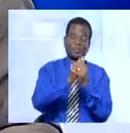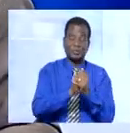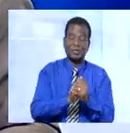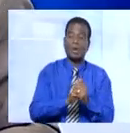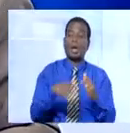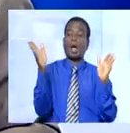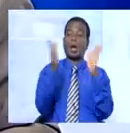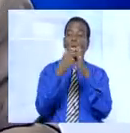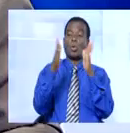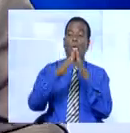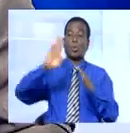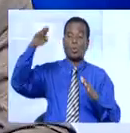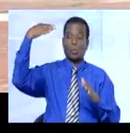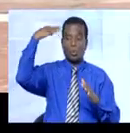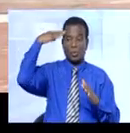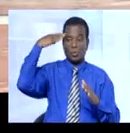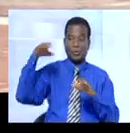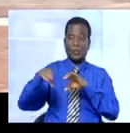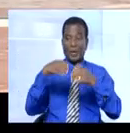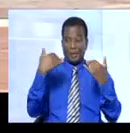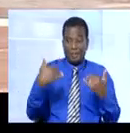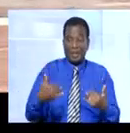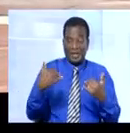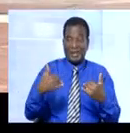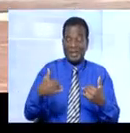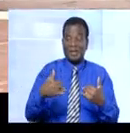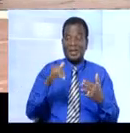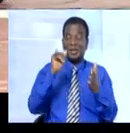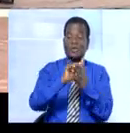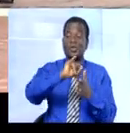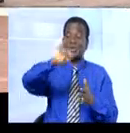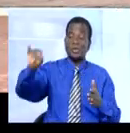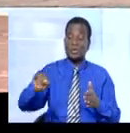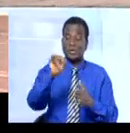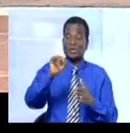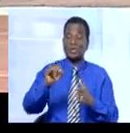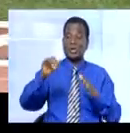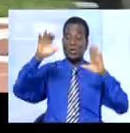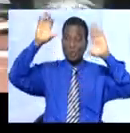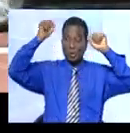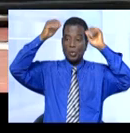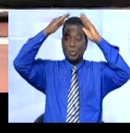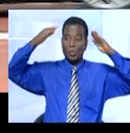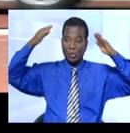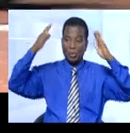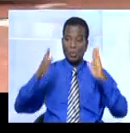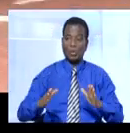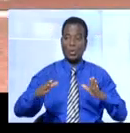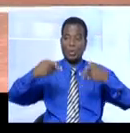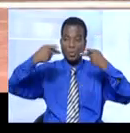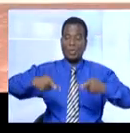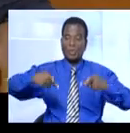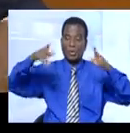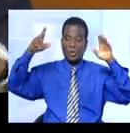Un conseil des ministres se tient ce jeudi au palais présidentiel en présence du président de la